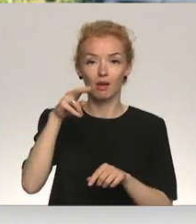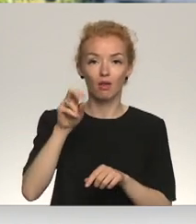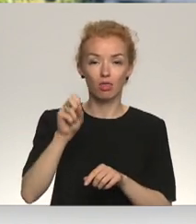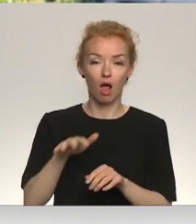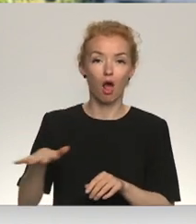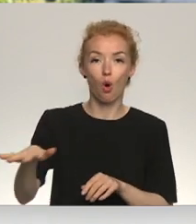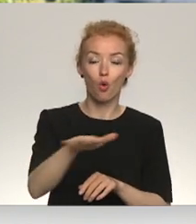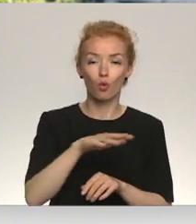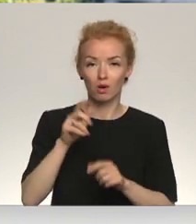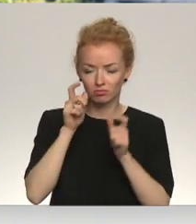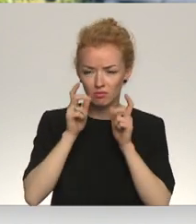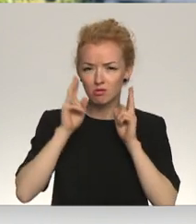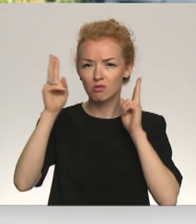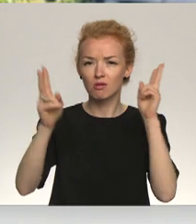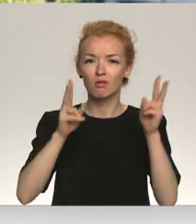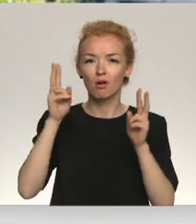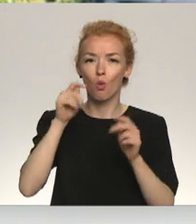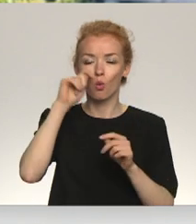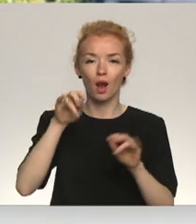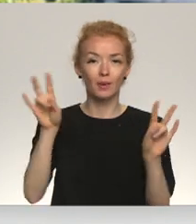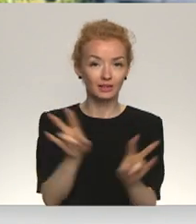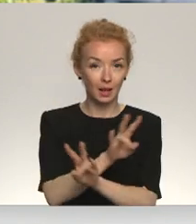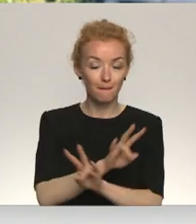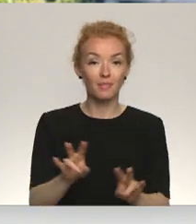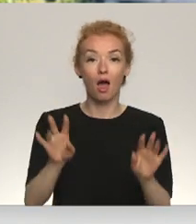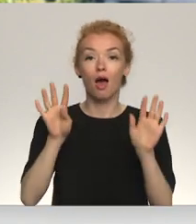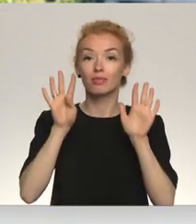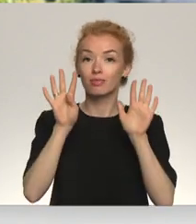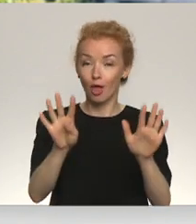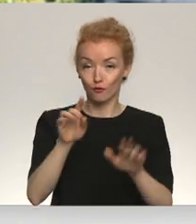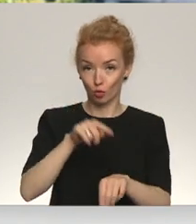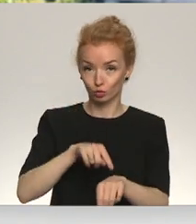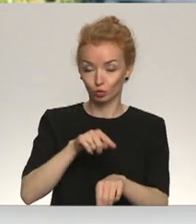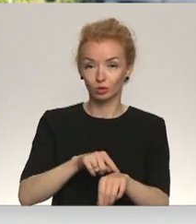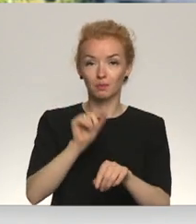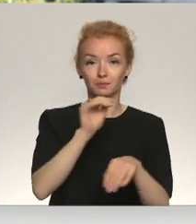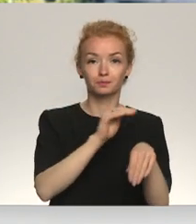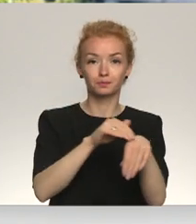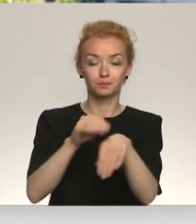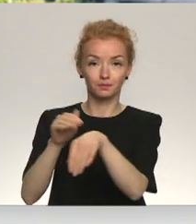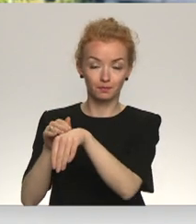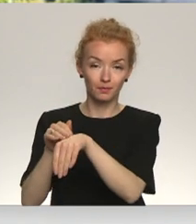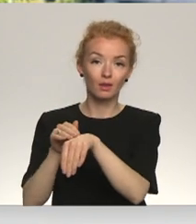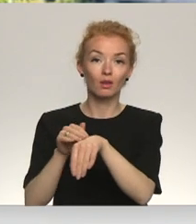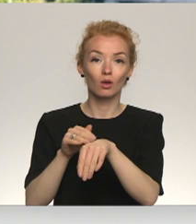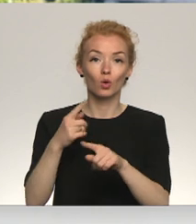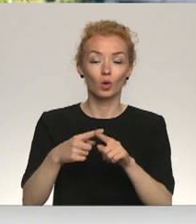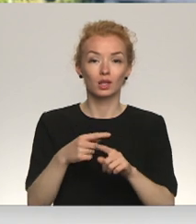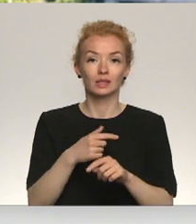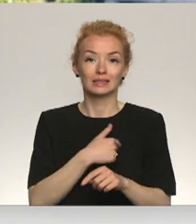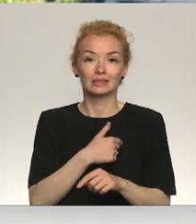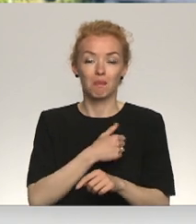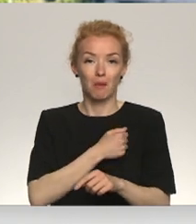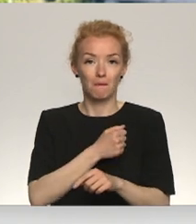skaļi izskanēja Ukrainas himnu, tad deviņos ar tādu atgādinājumu signālu un sirdspukstiem